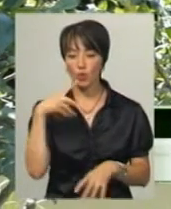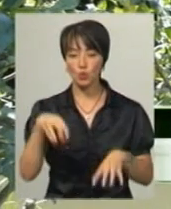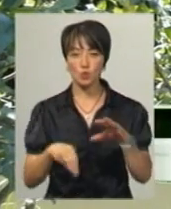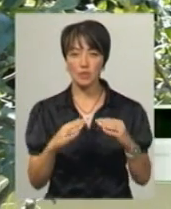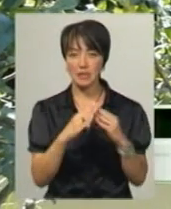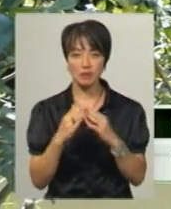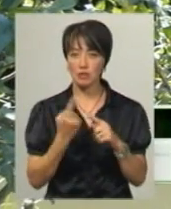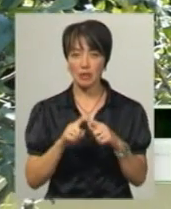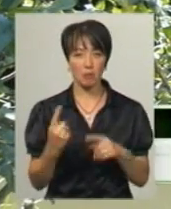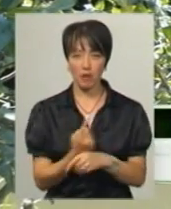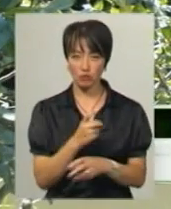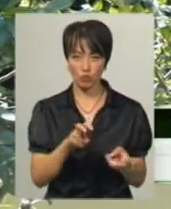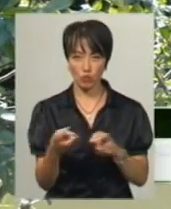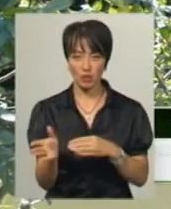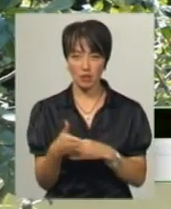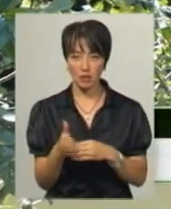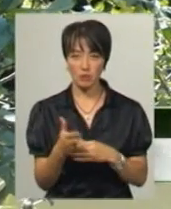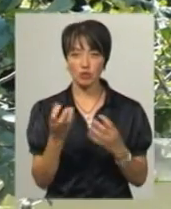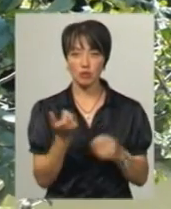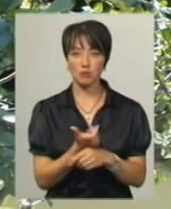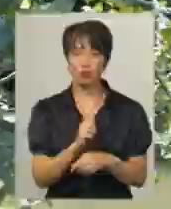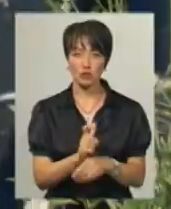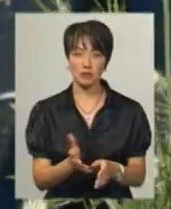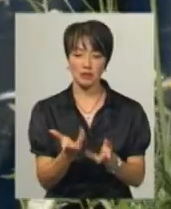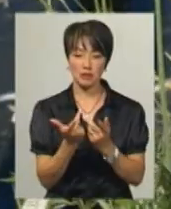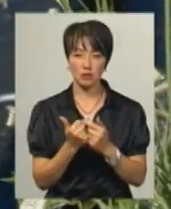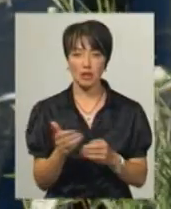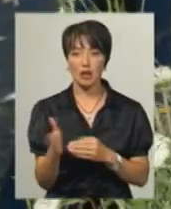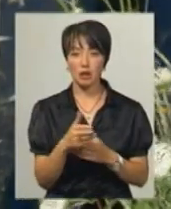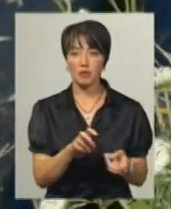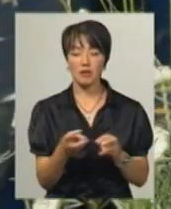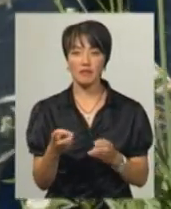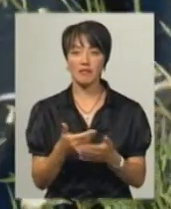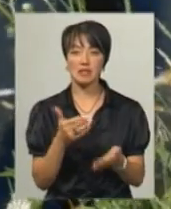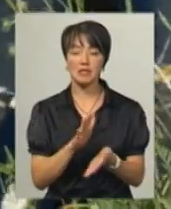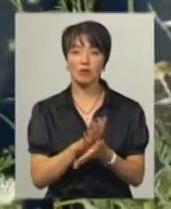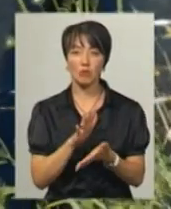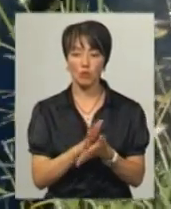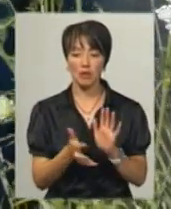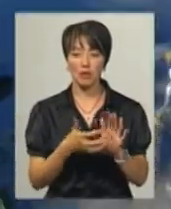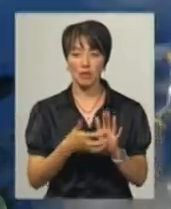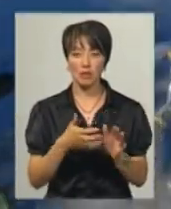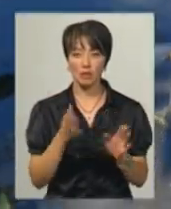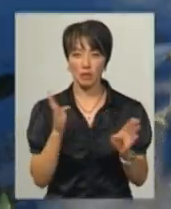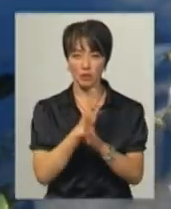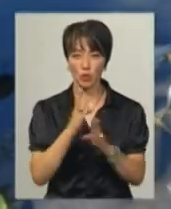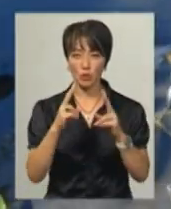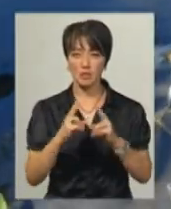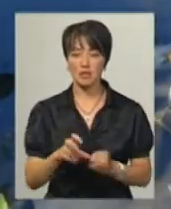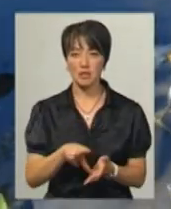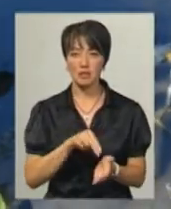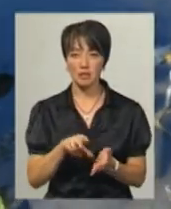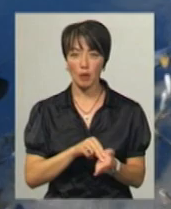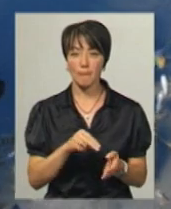вже не перший раз, що дохне риба. І ще більше кількості було. Риба гине від забруднення і від нестачі кисню. Дослідження зразки